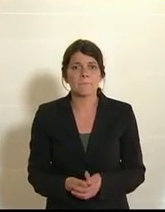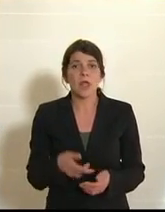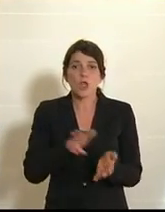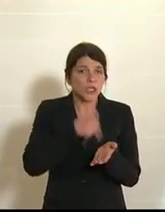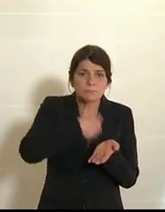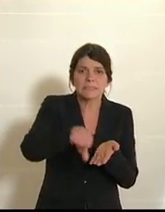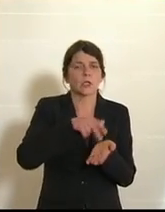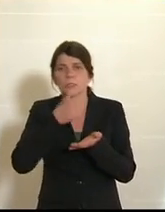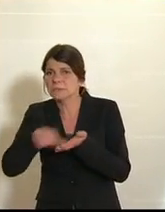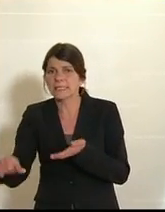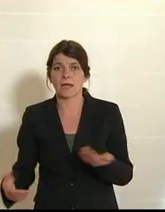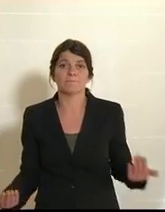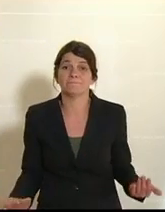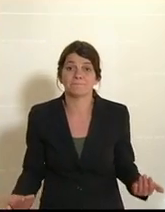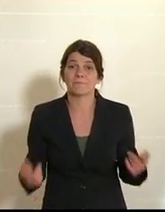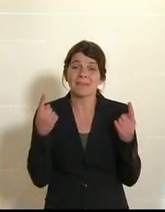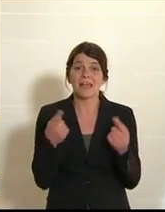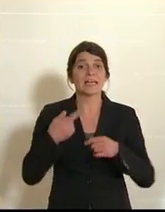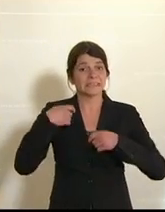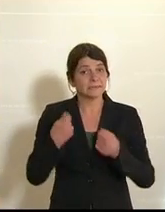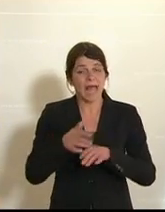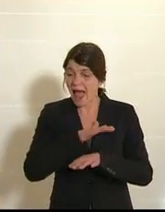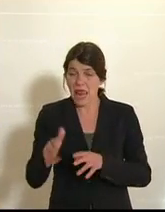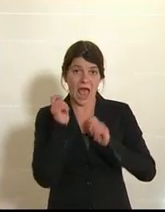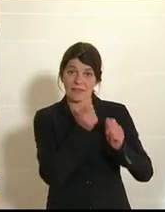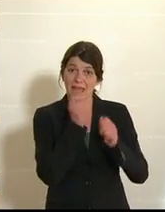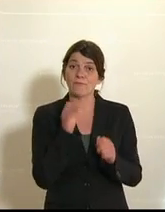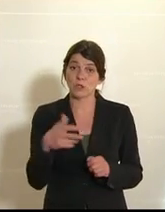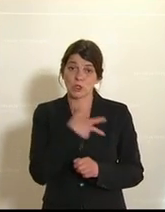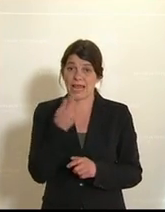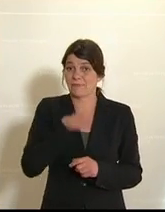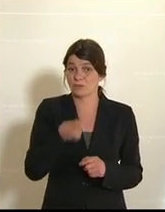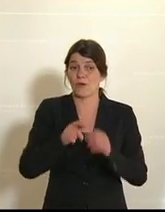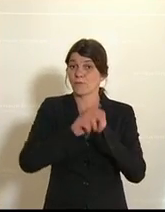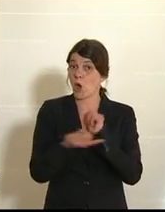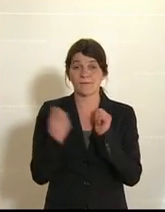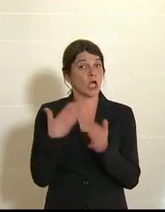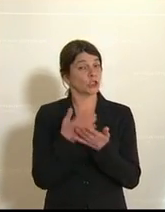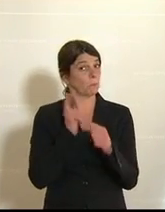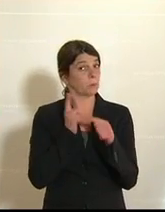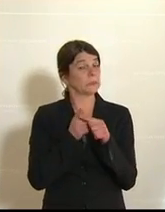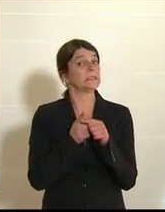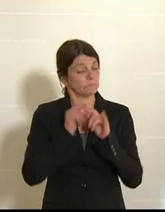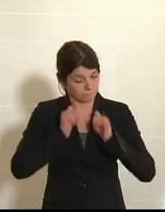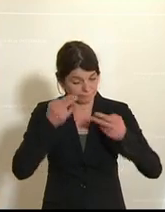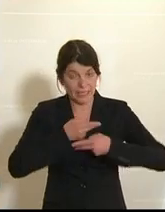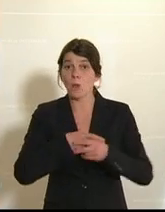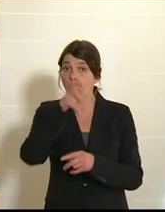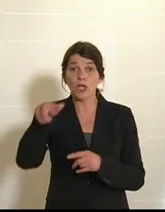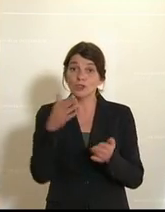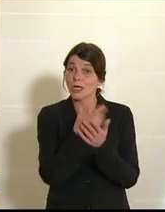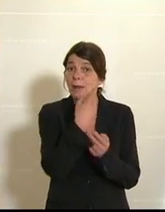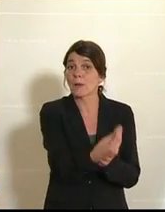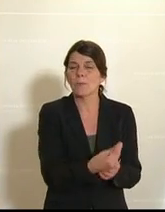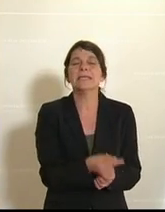ausgezahlt worden. Alle Anträge im Künstlersozialversicherungsfonds sind positiv beschieden worden und die Leute haben Geld gekriegt. Ja,